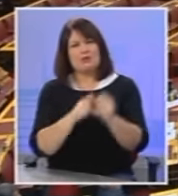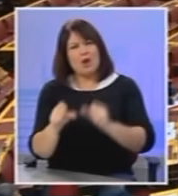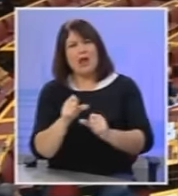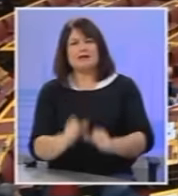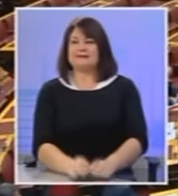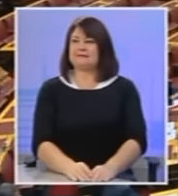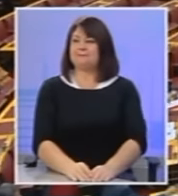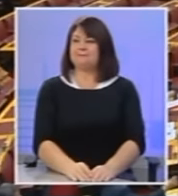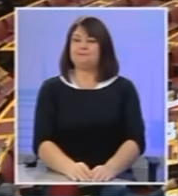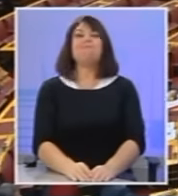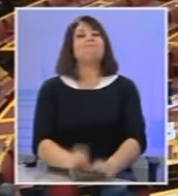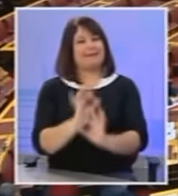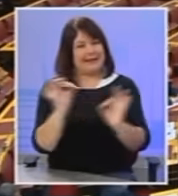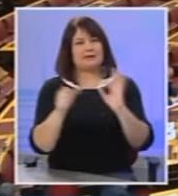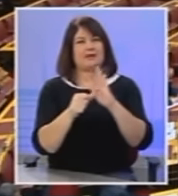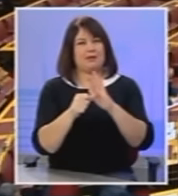Εντάξει κύριε Πρόεδρε.